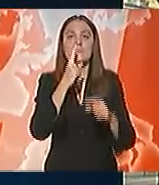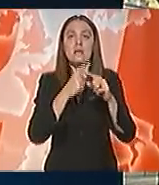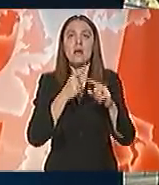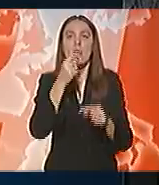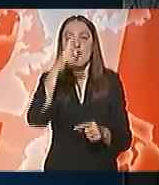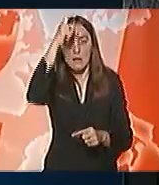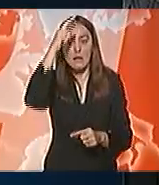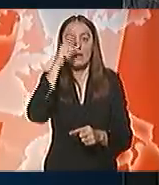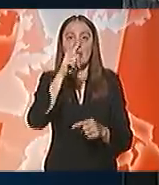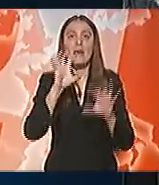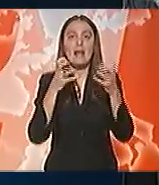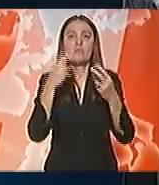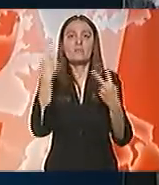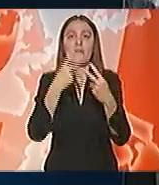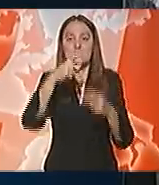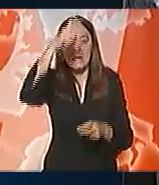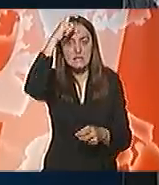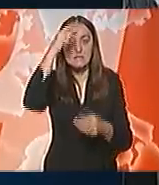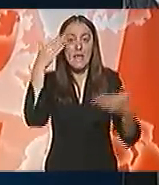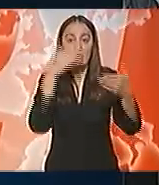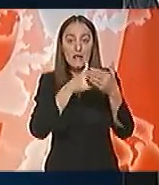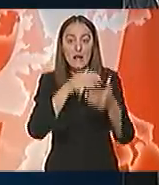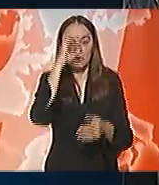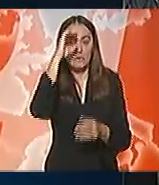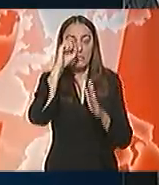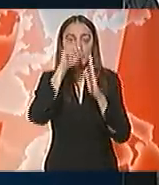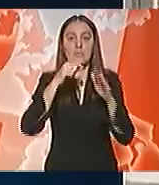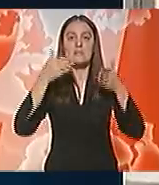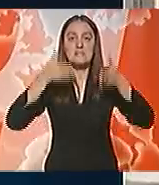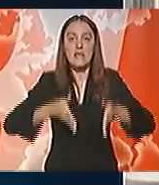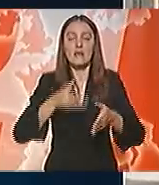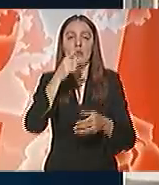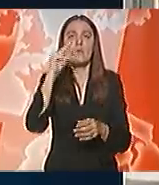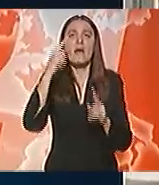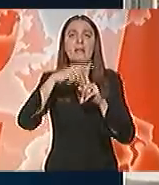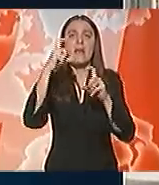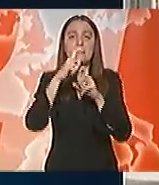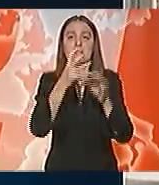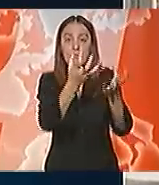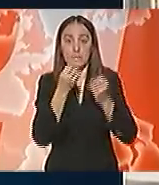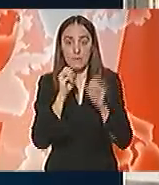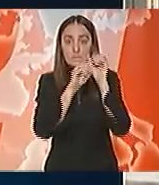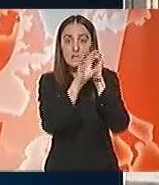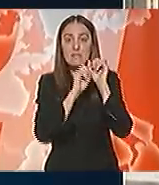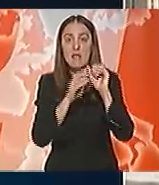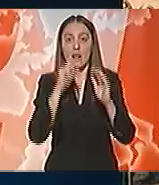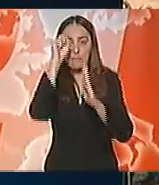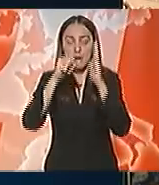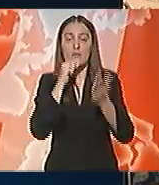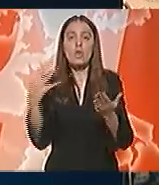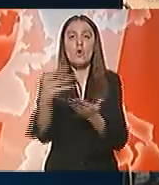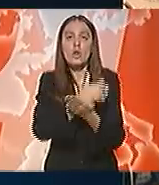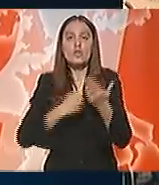saopštila je da će radiotelevizija Srbije direktno prenositi sahranu. RTS će preuzimanje signala prenosa kao i korištenje